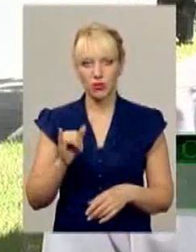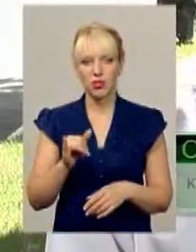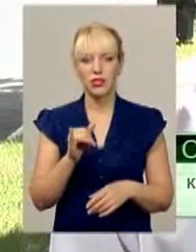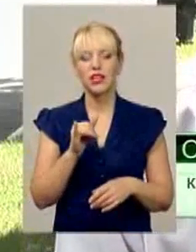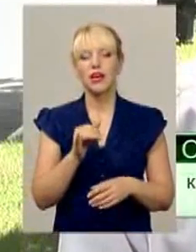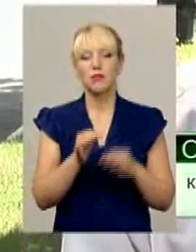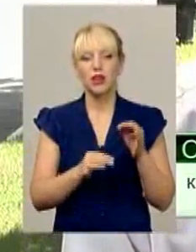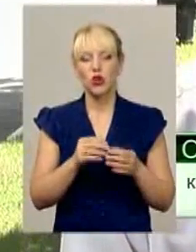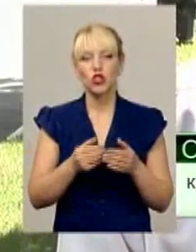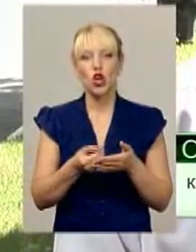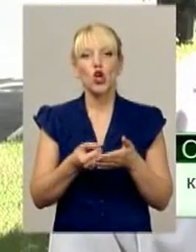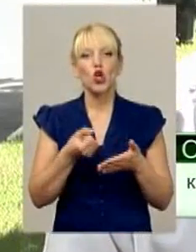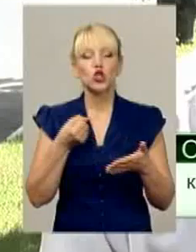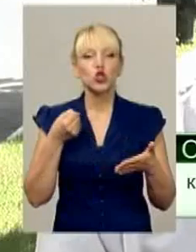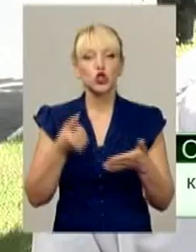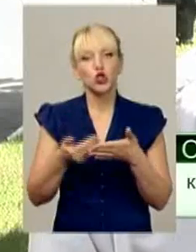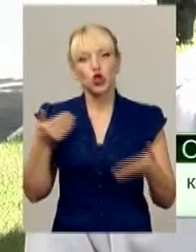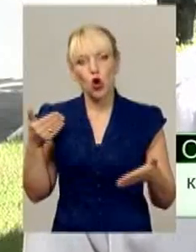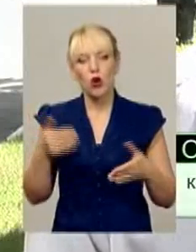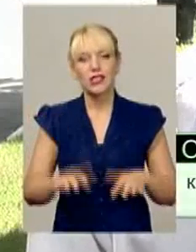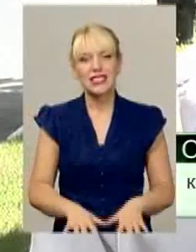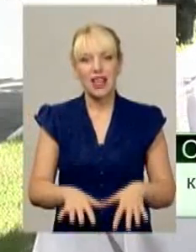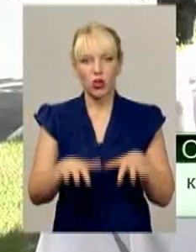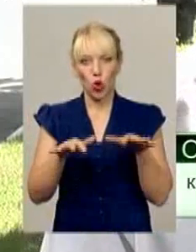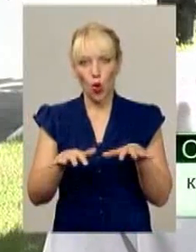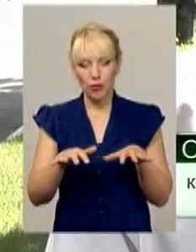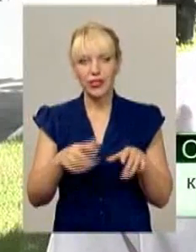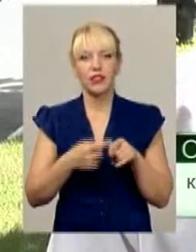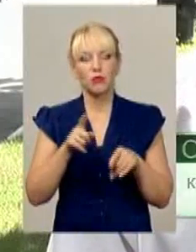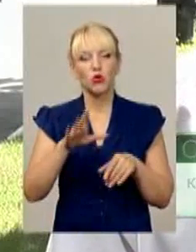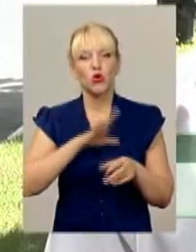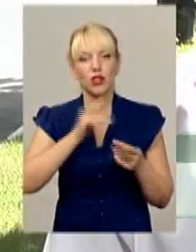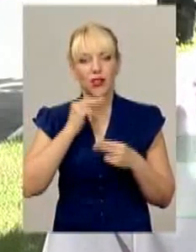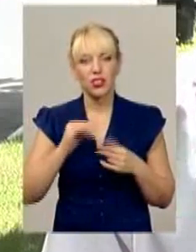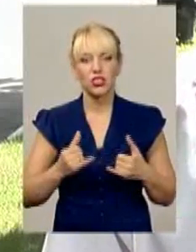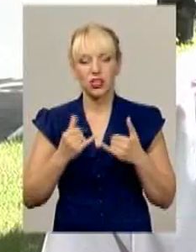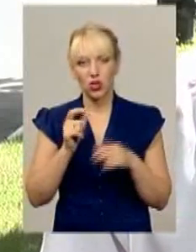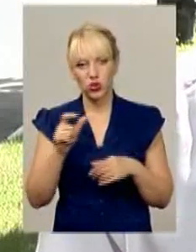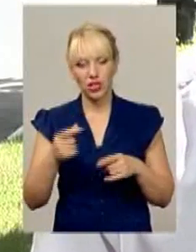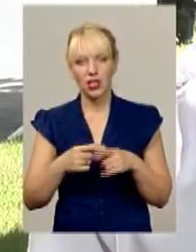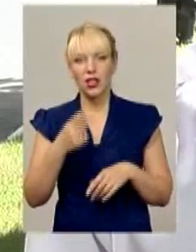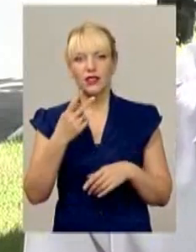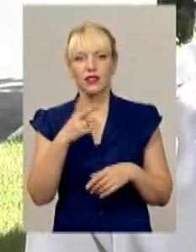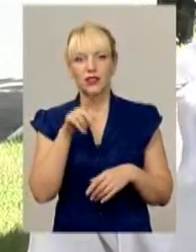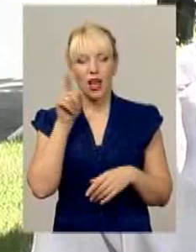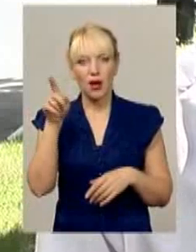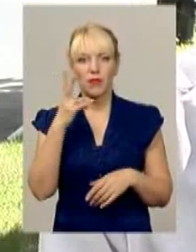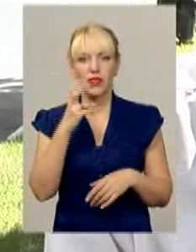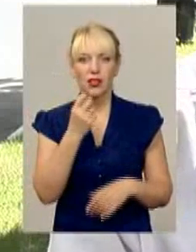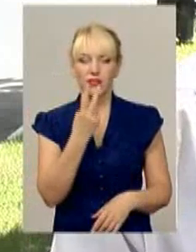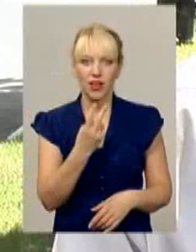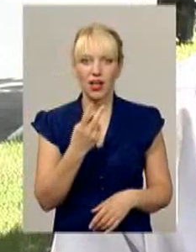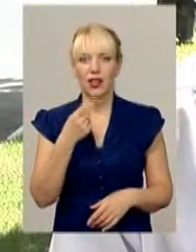було краще для людей. Там на 2-3 тижні раніше все